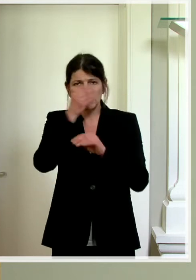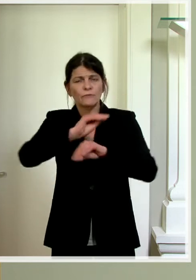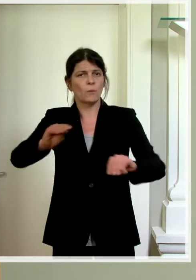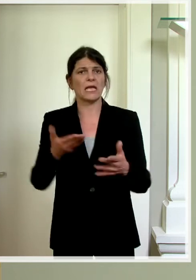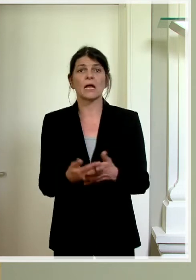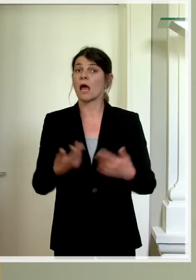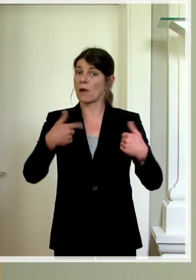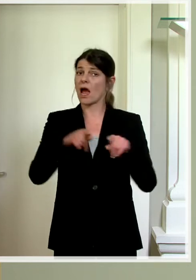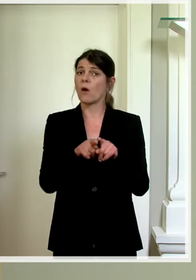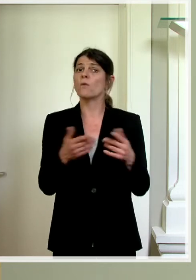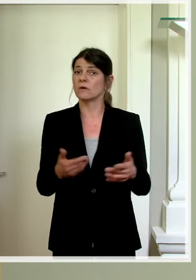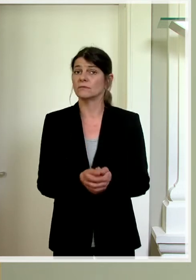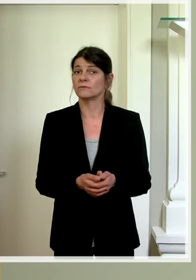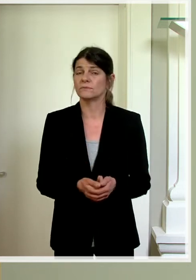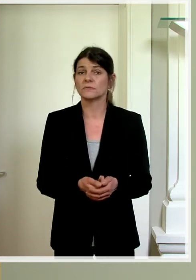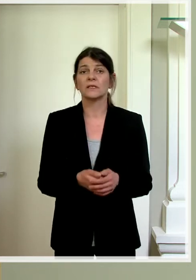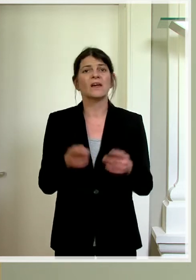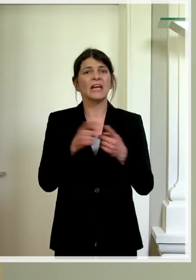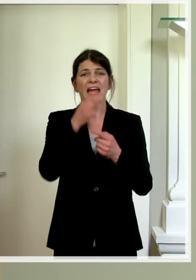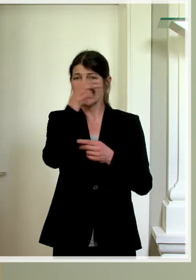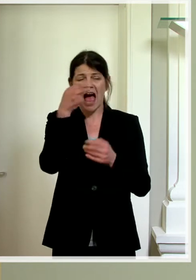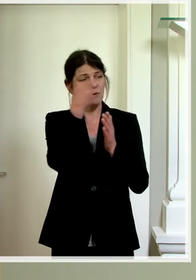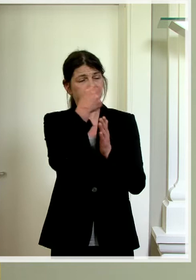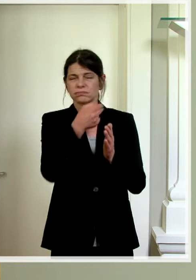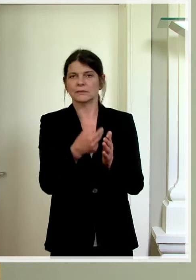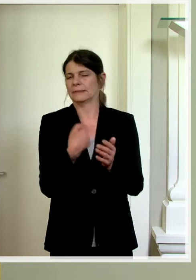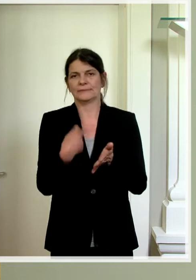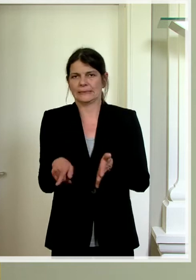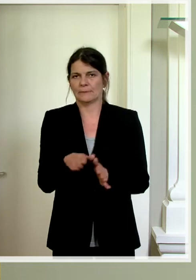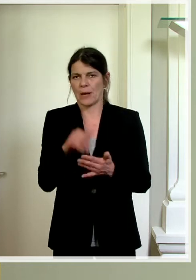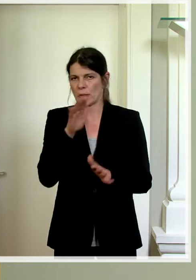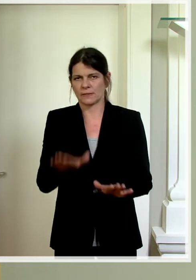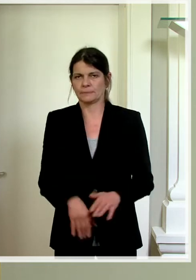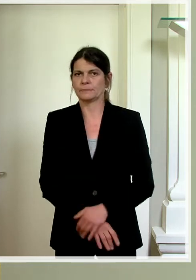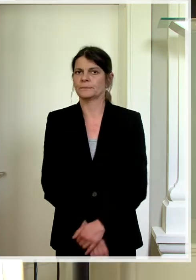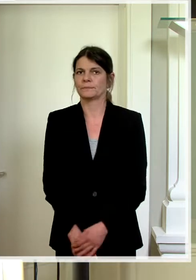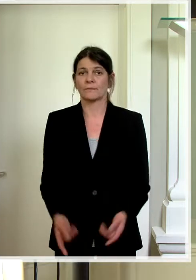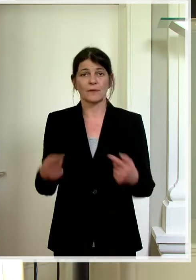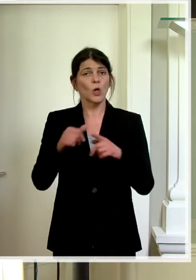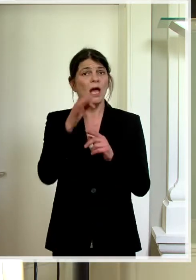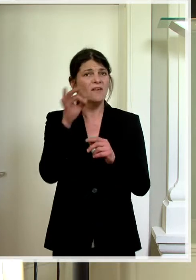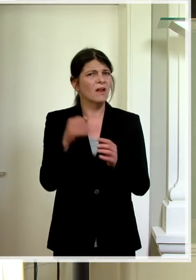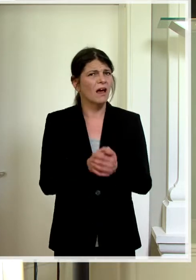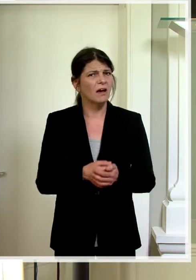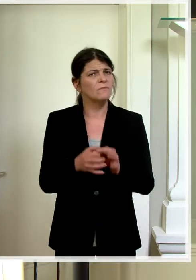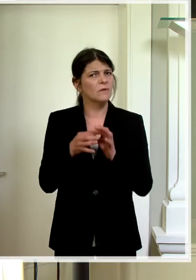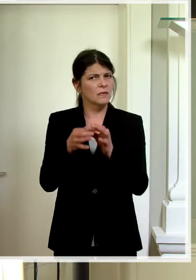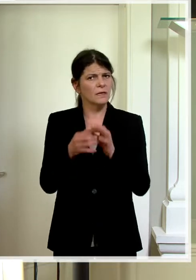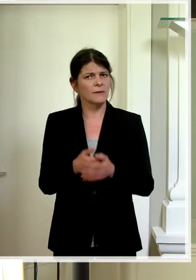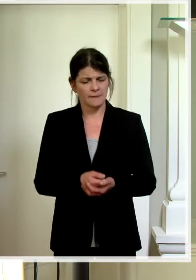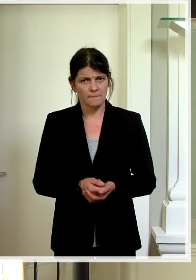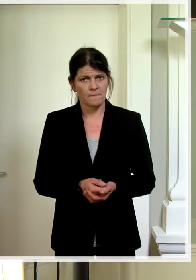Aber auf die Aufzeichnung von Namen verzichten wir. Dann noch eine Frage zu den